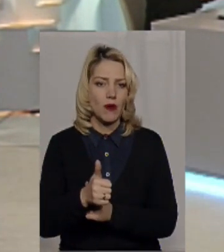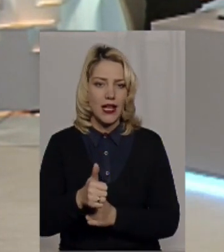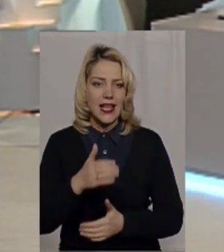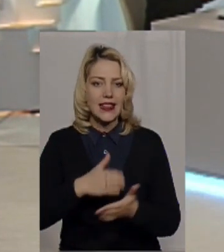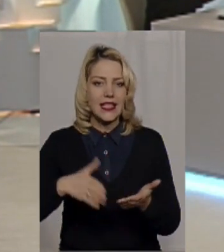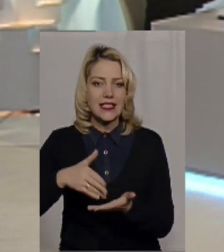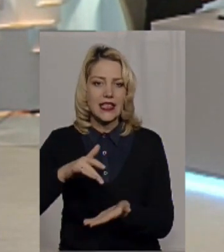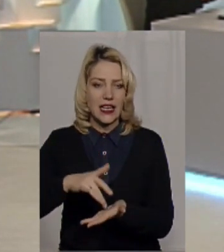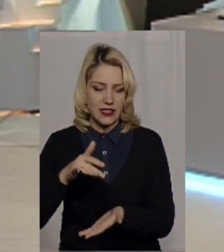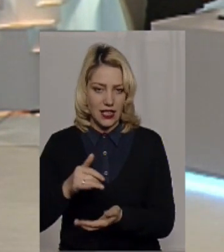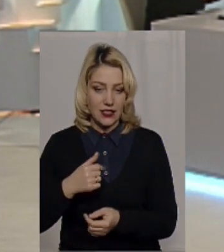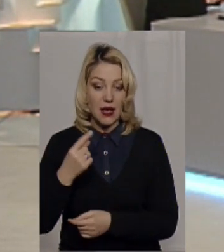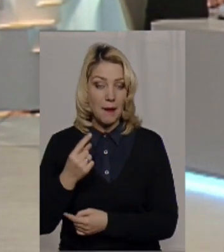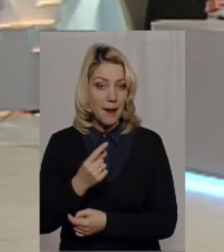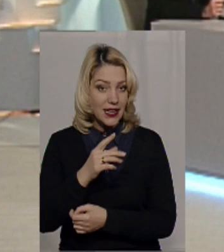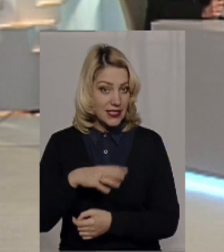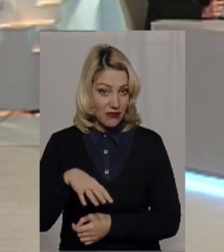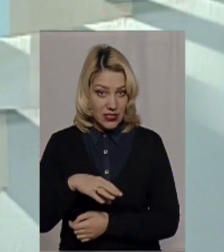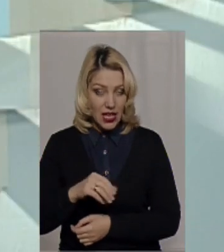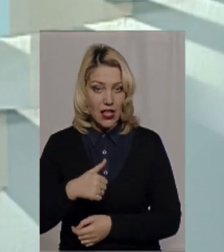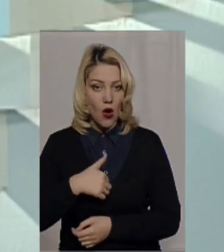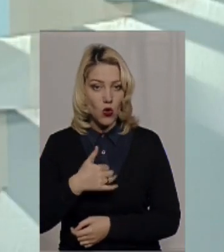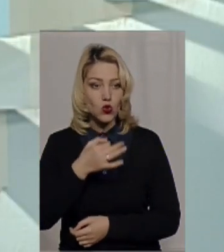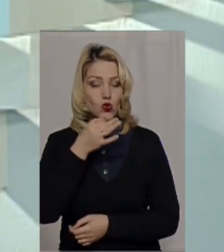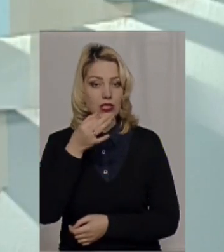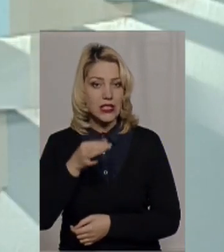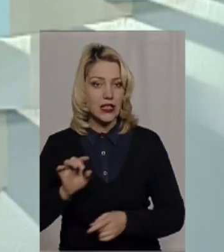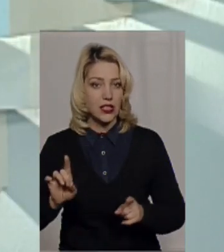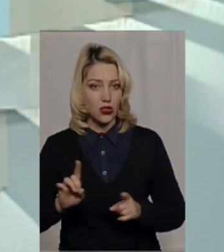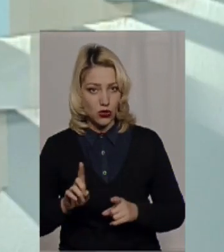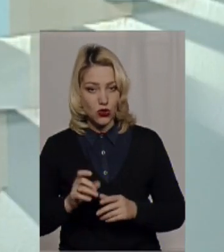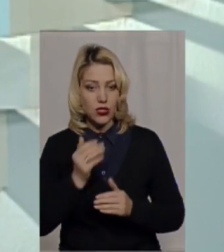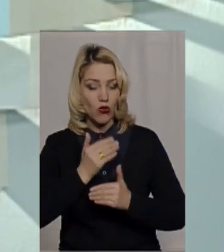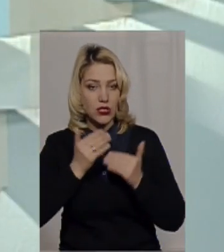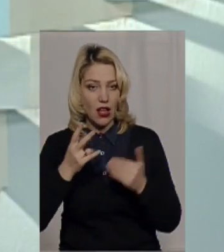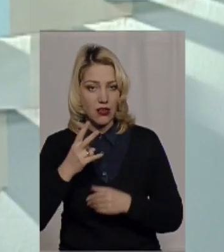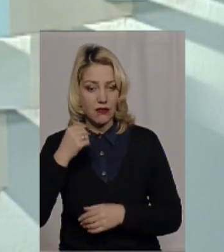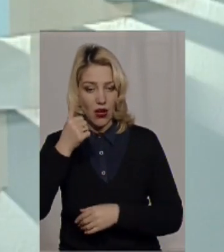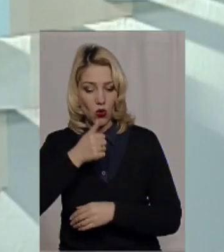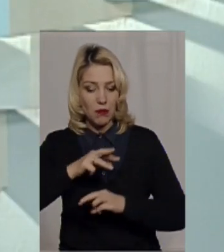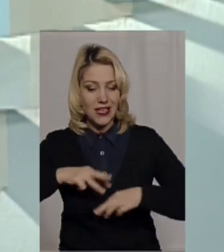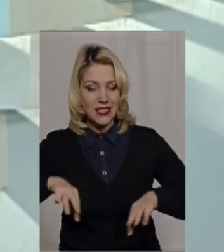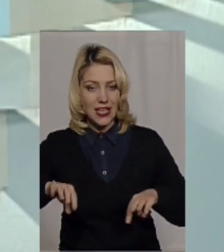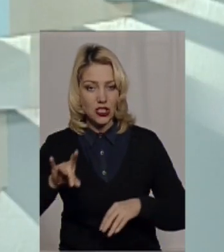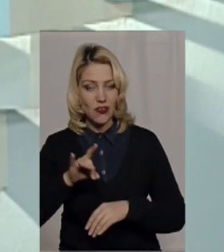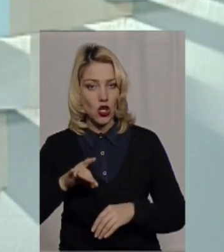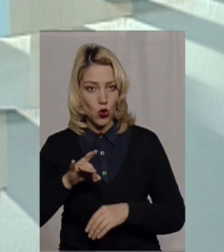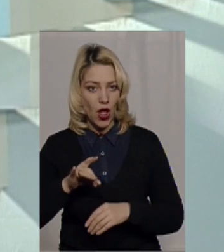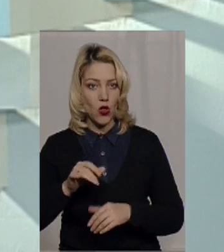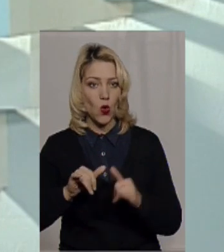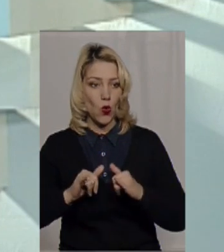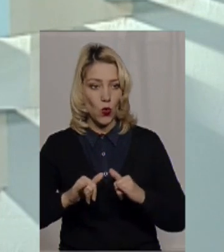уваги? Ну, перш за все, я хочу сказати, що вже останні два роки Міністерство регіонального розвитку